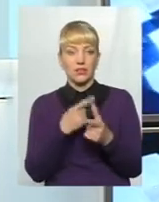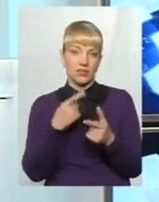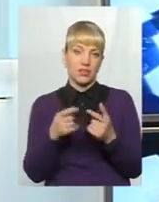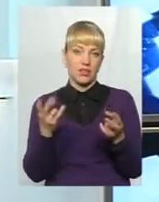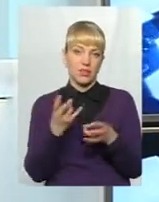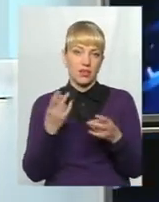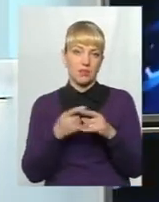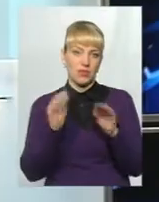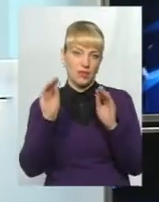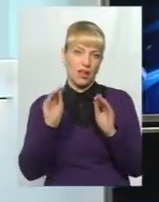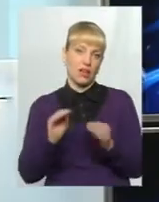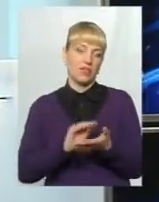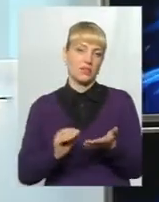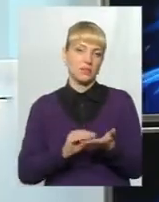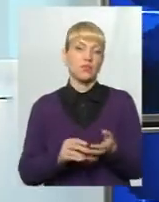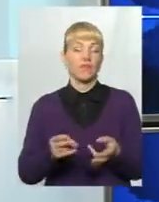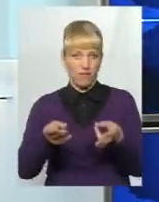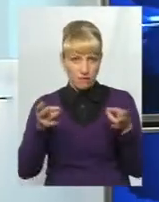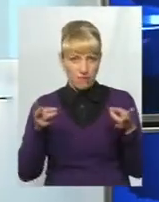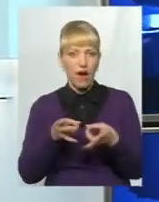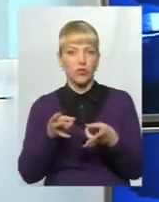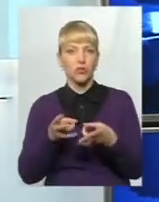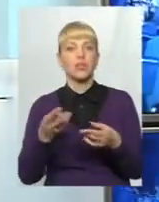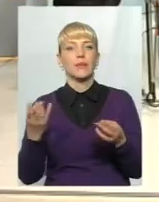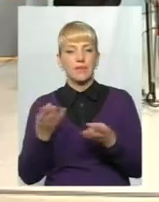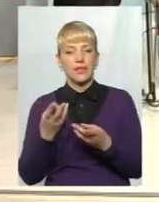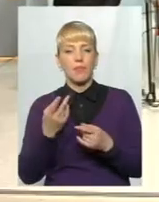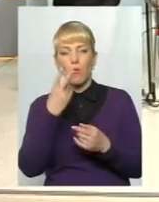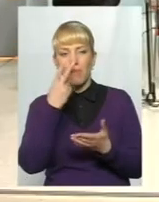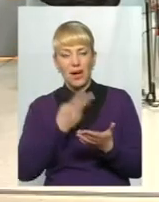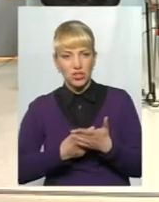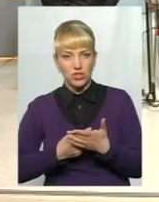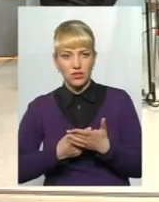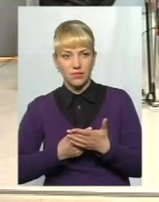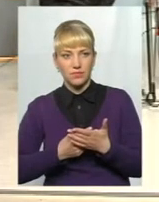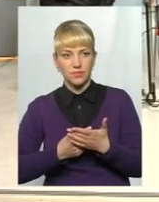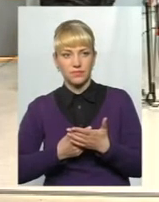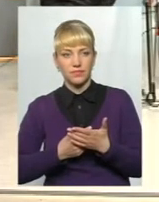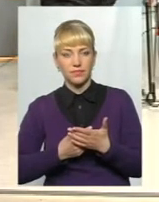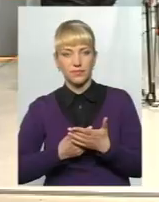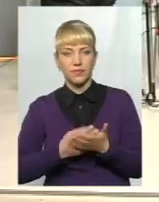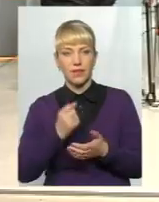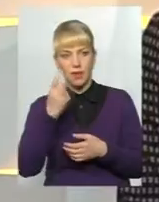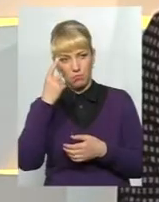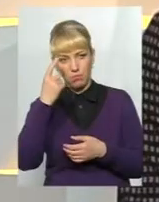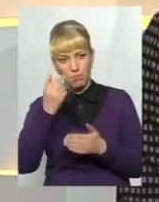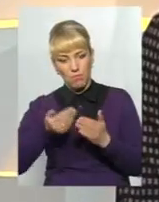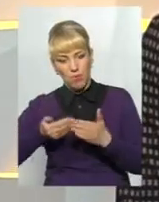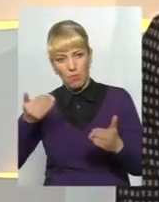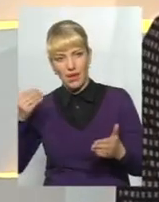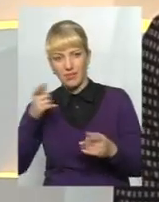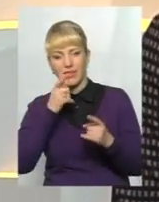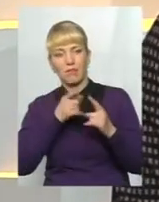перевіряти? Ну, дійсно... Варто. Звичайно, варто. Треба побачити. І попередній період, як